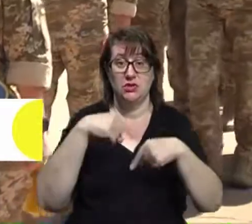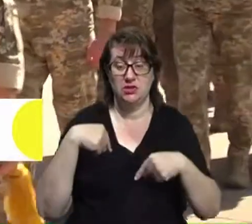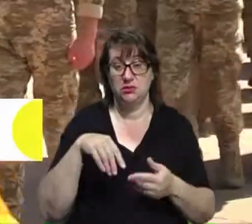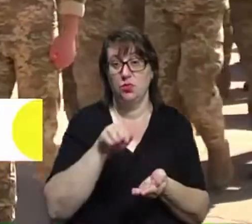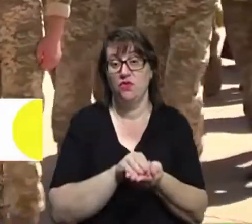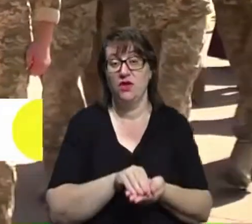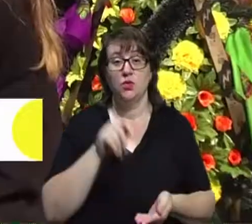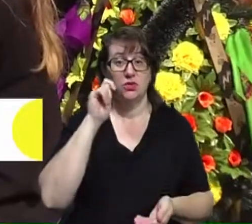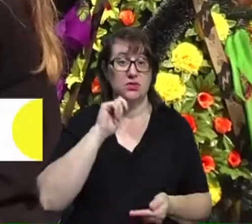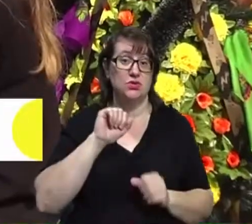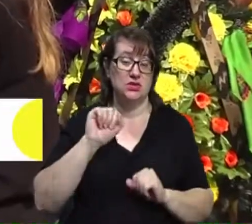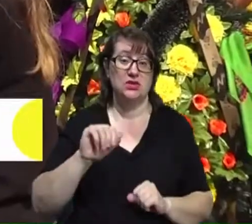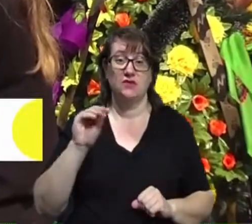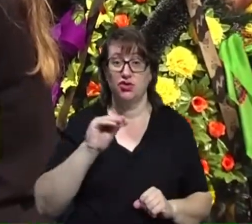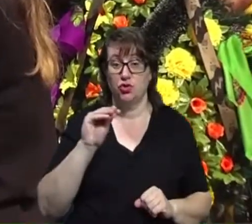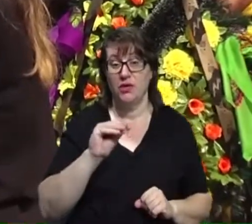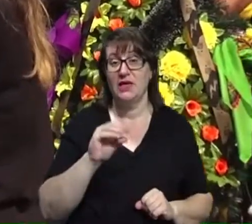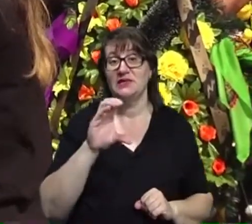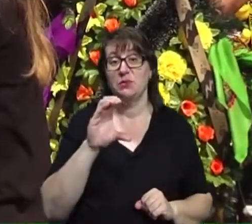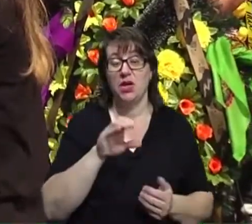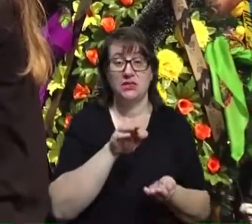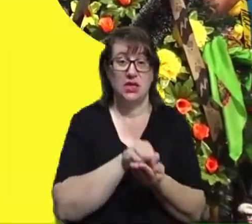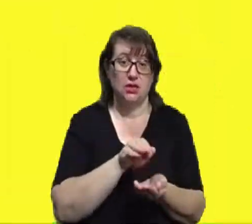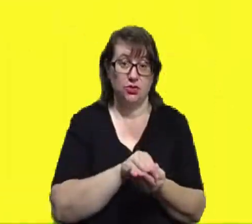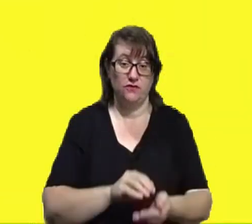захисника у Житомирі на Смолянському кладовищі.